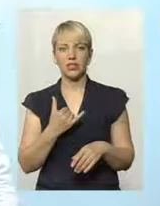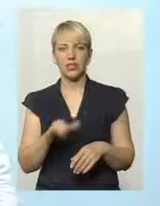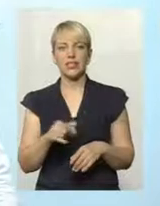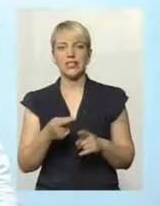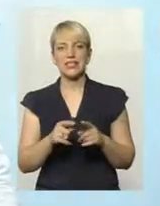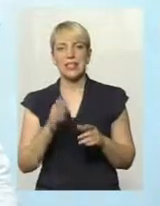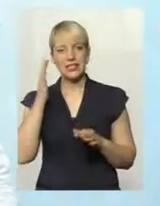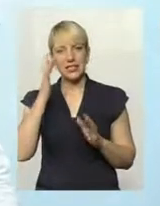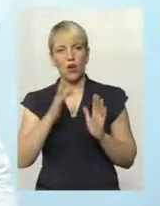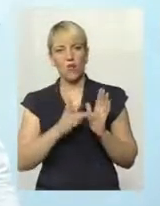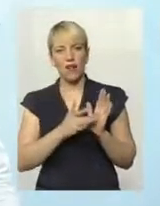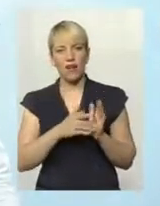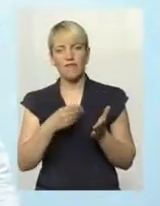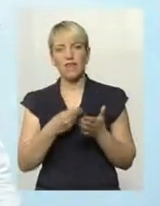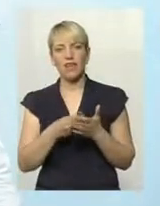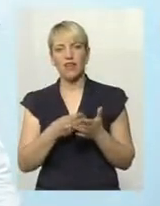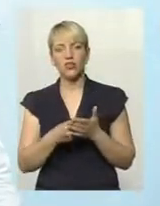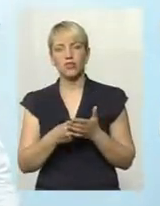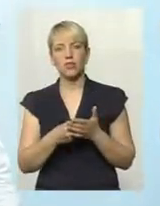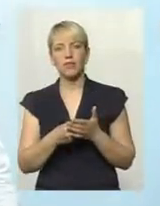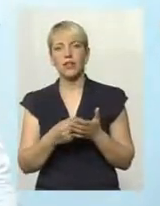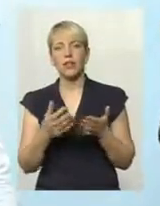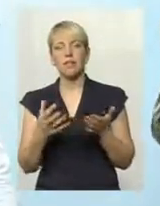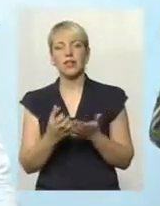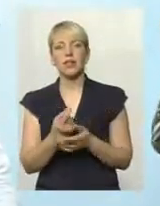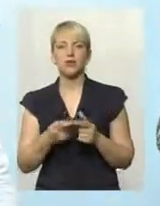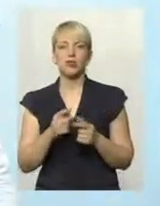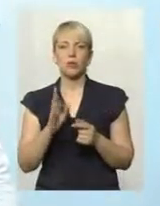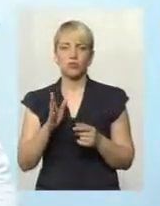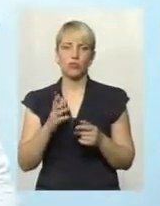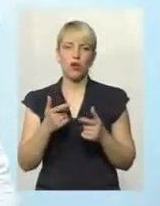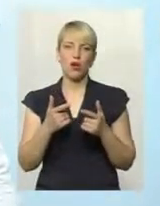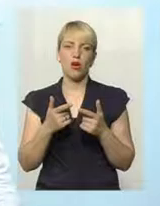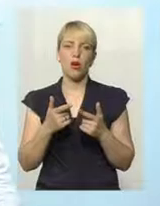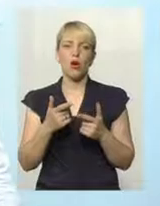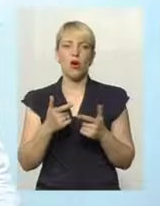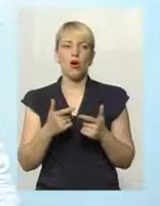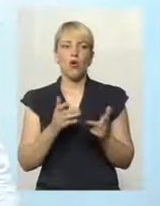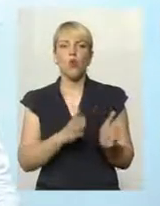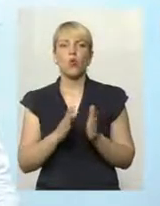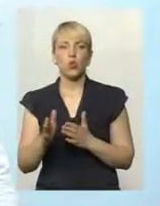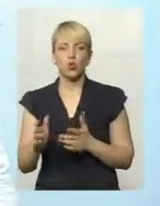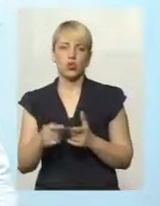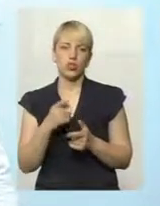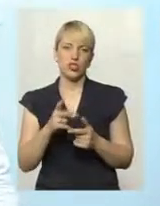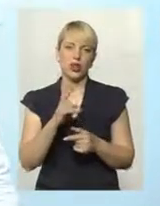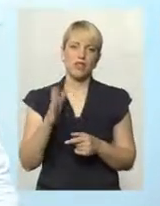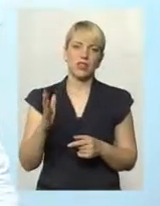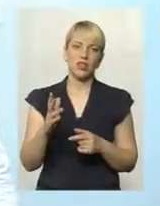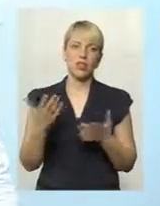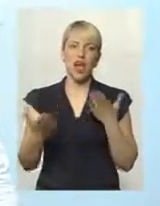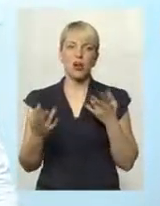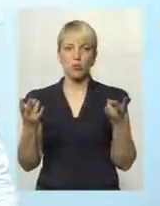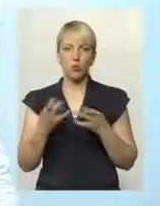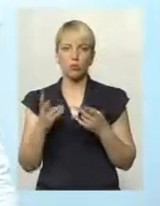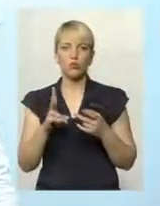цільова фінансова підтримка. Чи то гуртожитком, чи то квартирою. Якщо потрібно, аби цей спортсмен